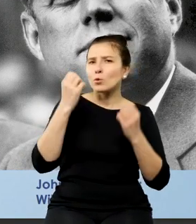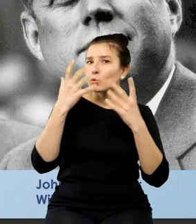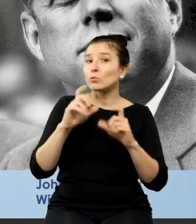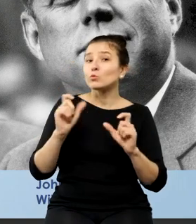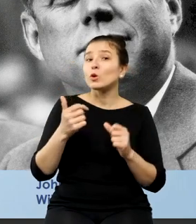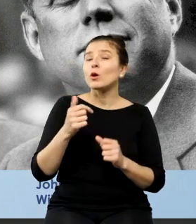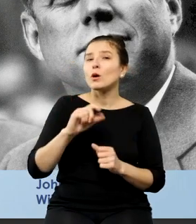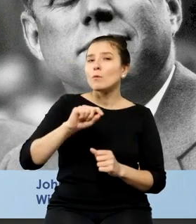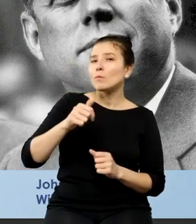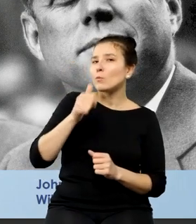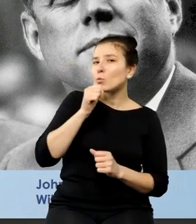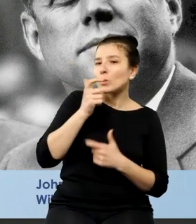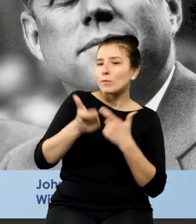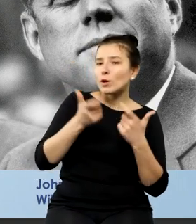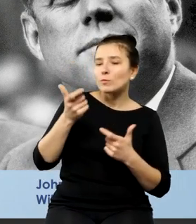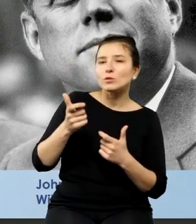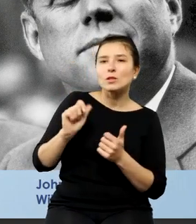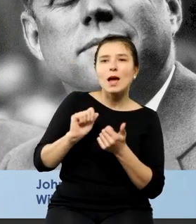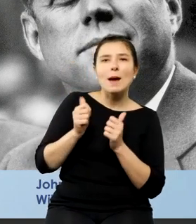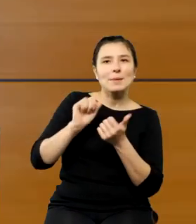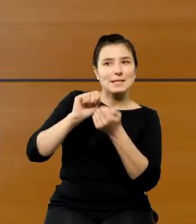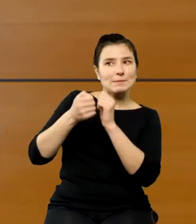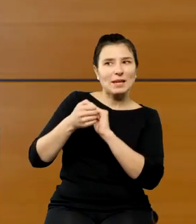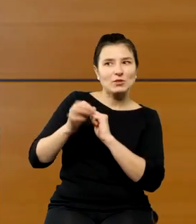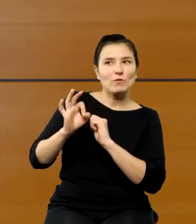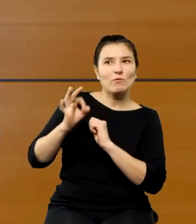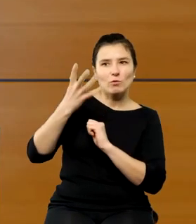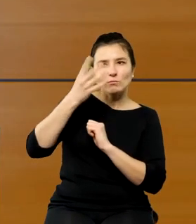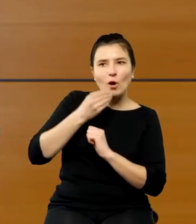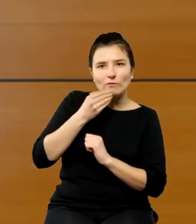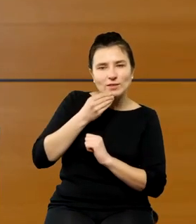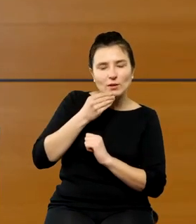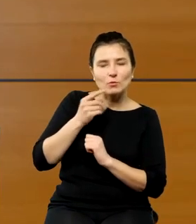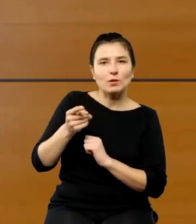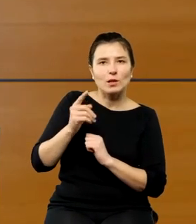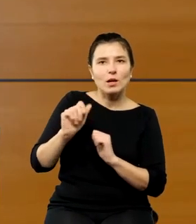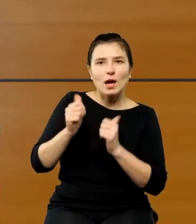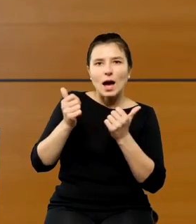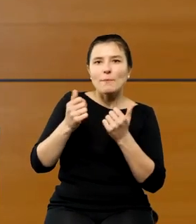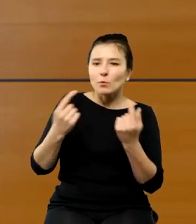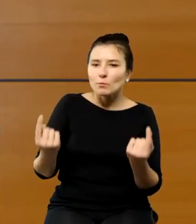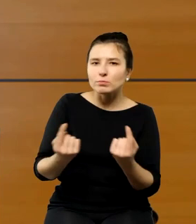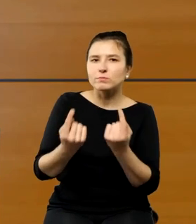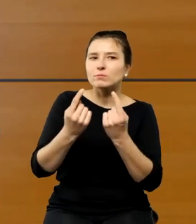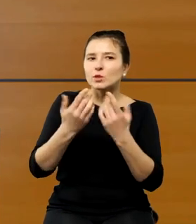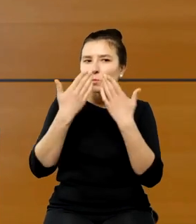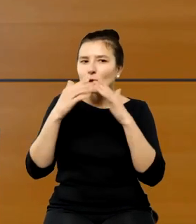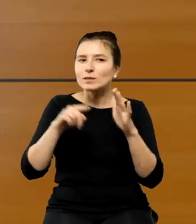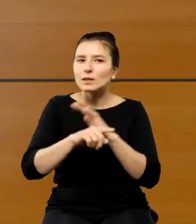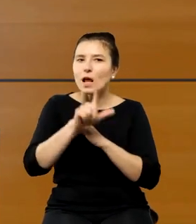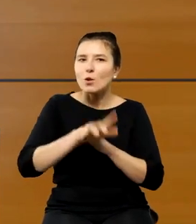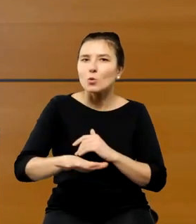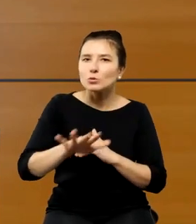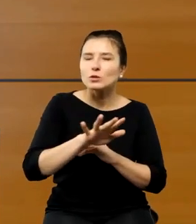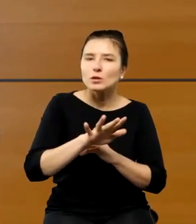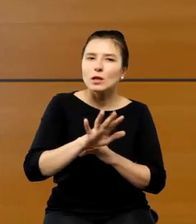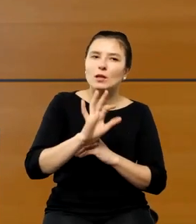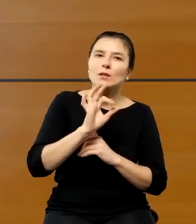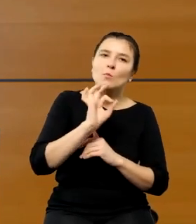zmianą tego wizerunku, żeby go uwspółcześnić albo przedstawić szerszej publiczności czy młodszej publiczności